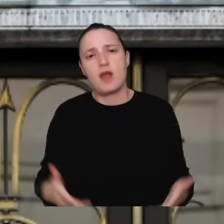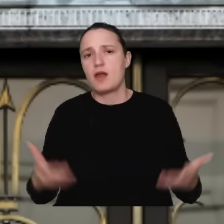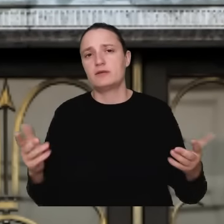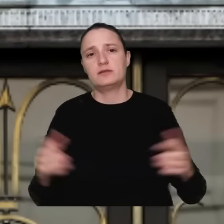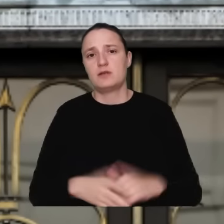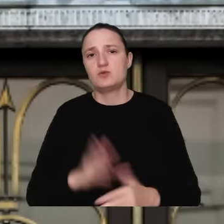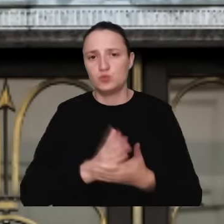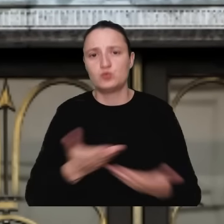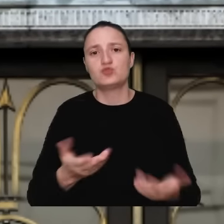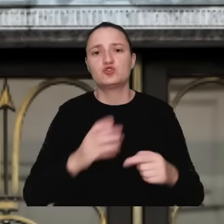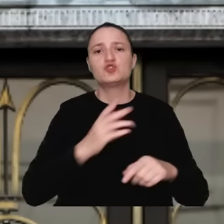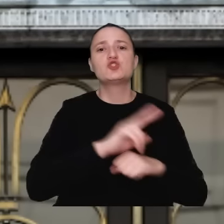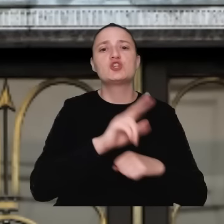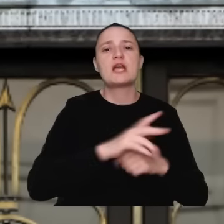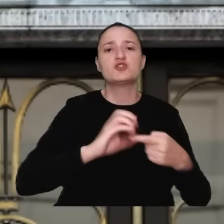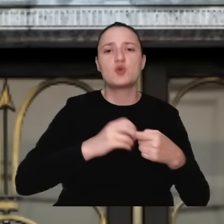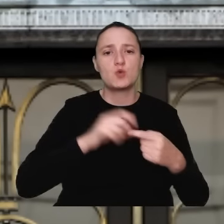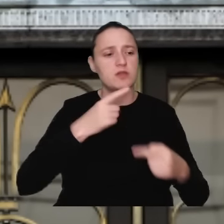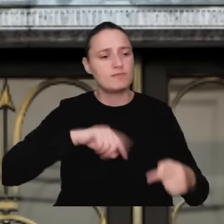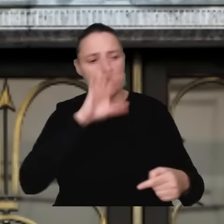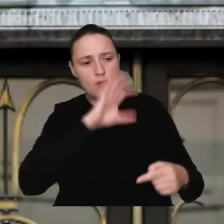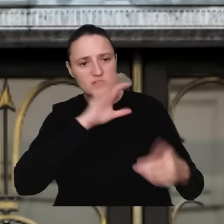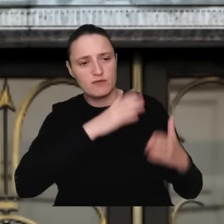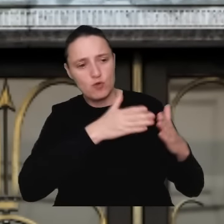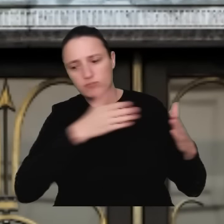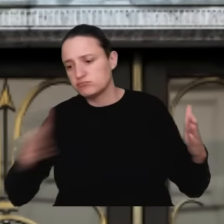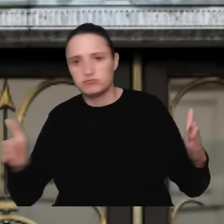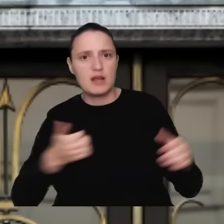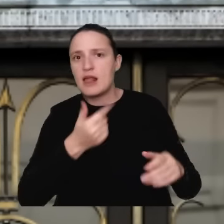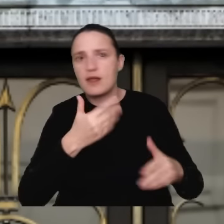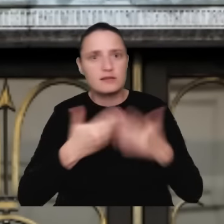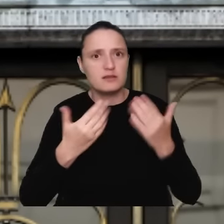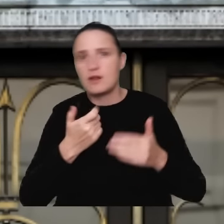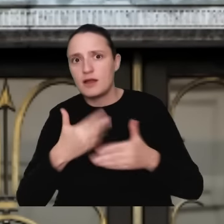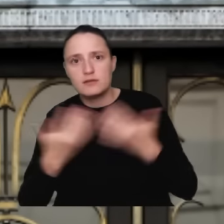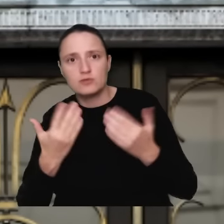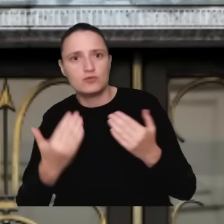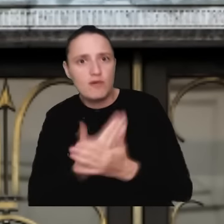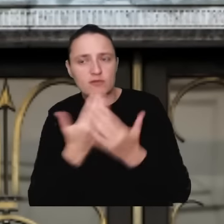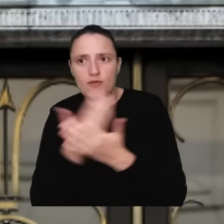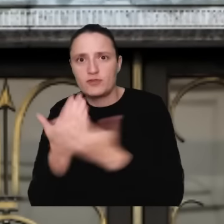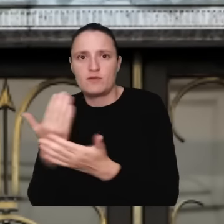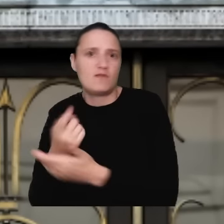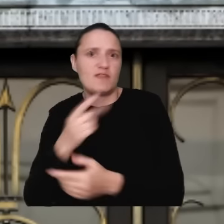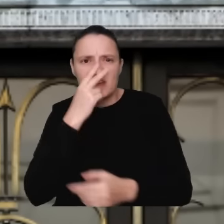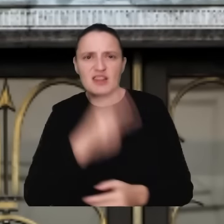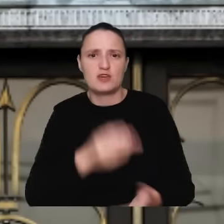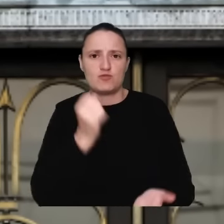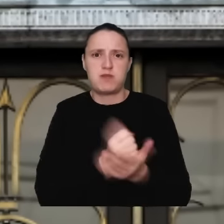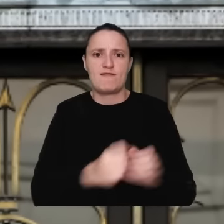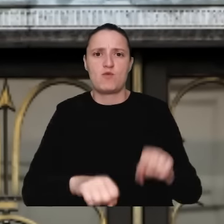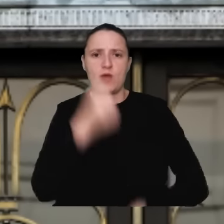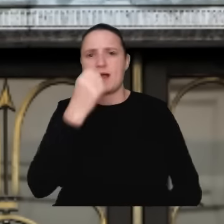13 grudnia co i rusz, co parę dni jakieś działanie, które jest bezpośrednim, bezczelnym łamaniem prawa.